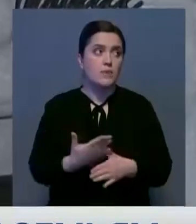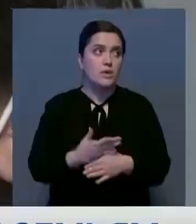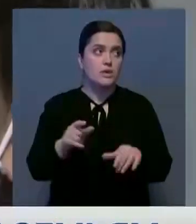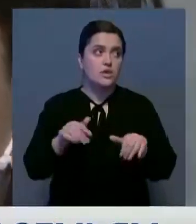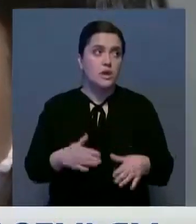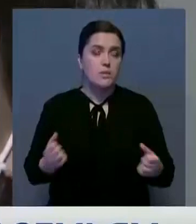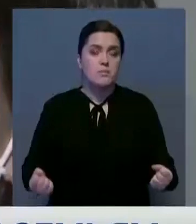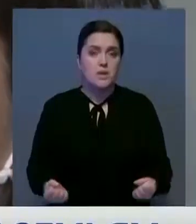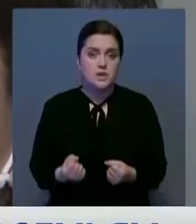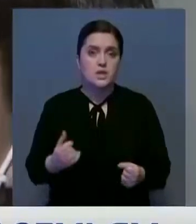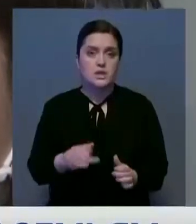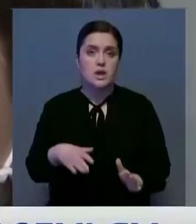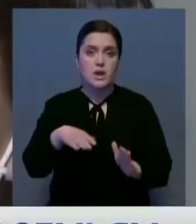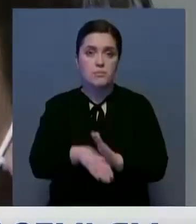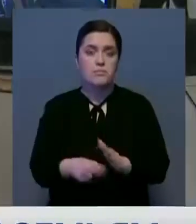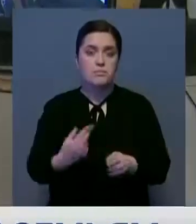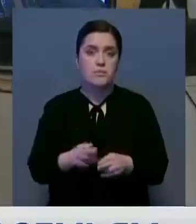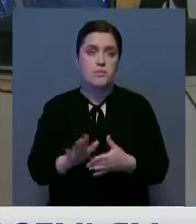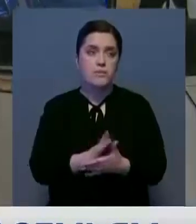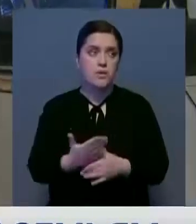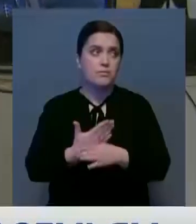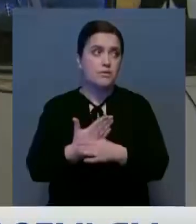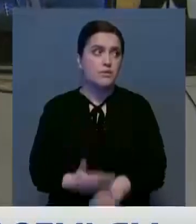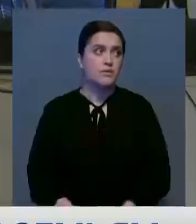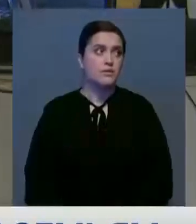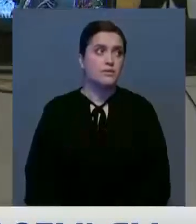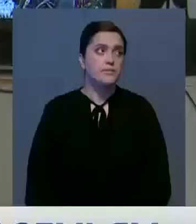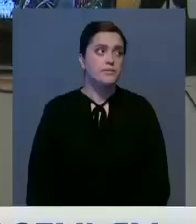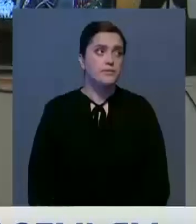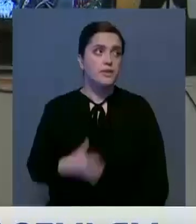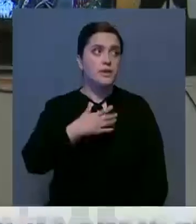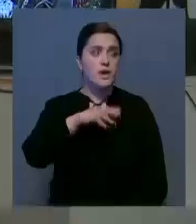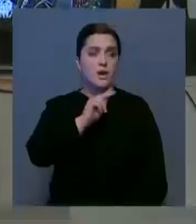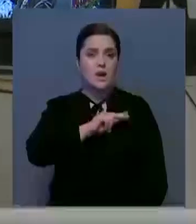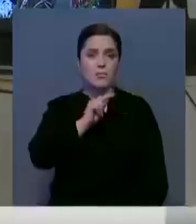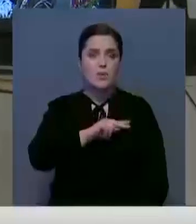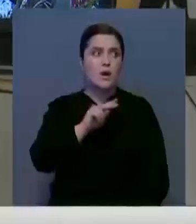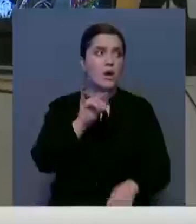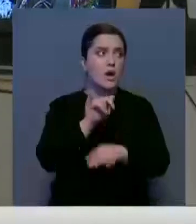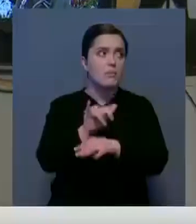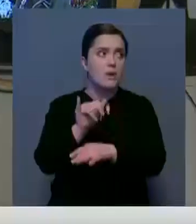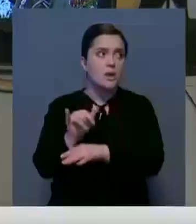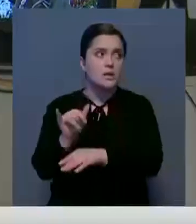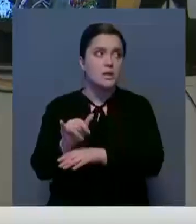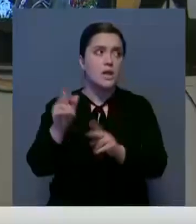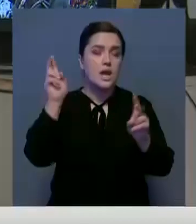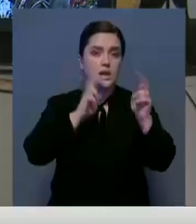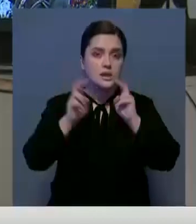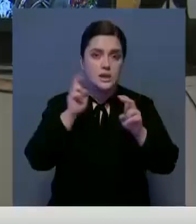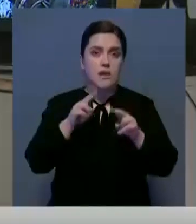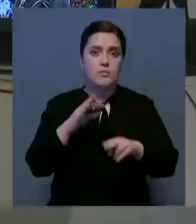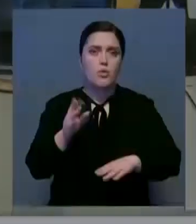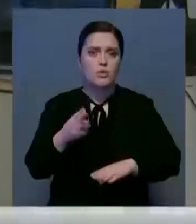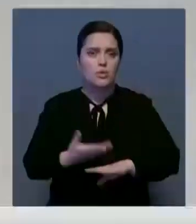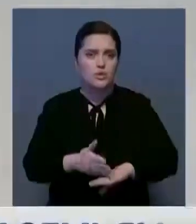присоединилась к волонтерам. Мы же как волонтеры работали, ходили, обходили, искали именно по тяжелым ситуациям.